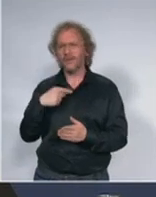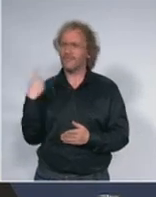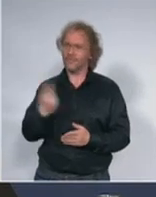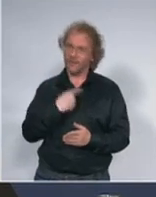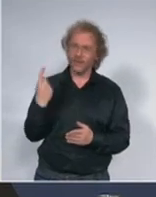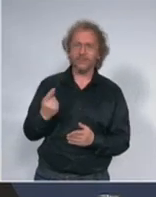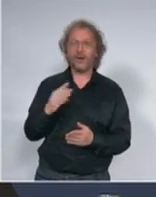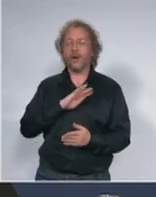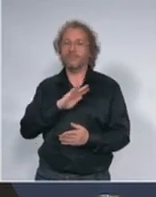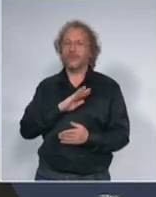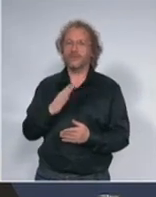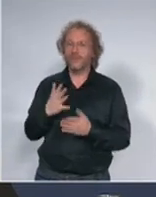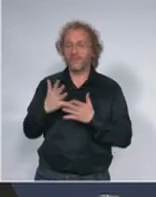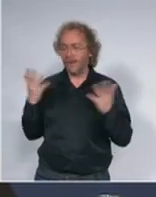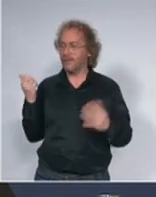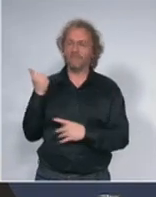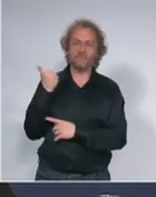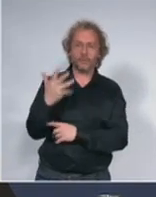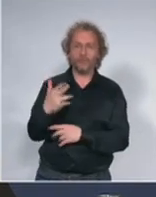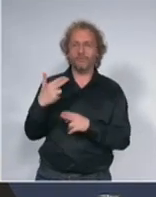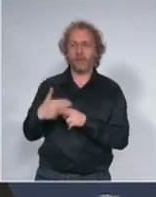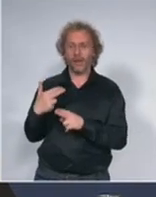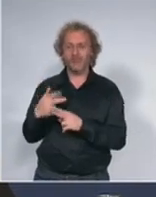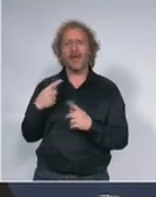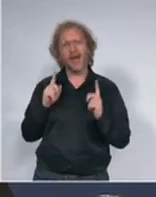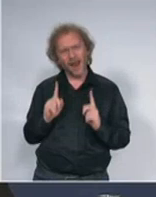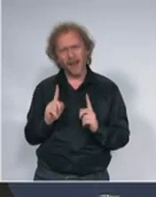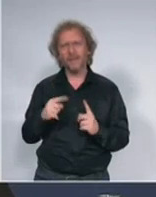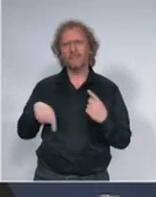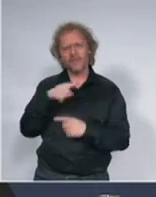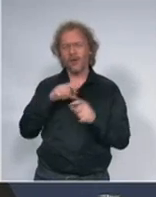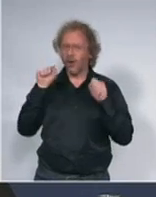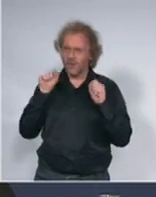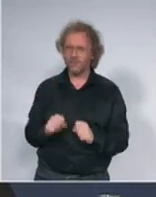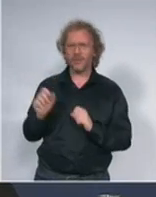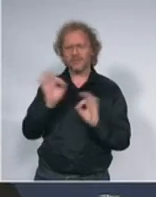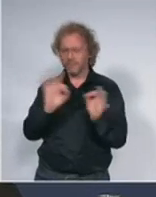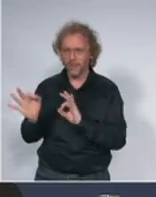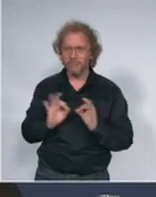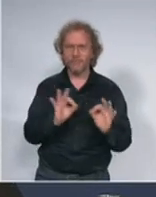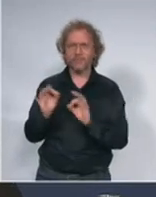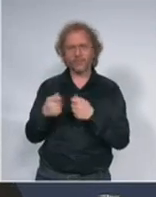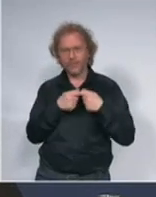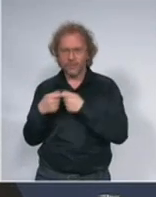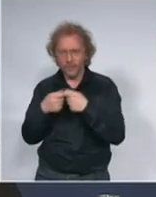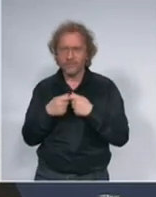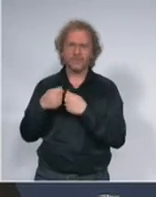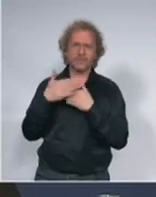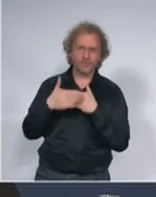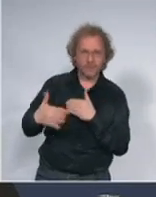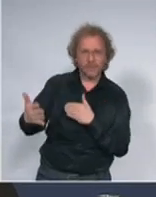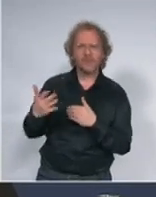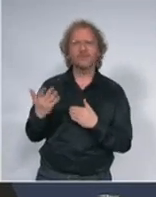obolelih ali mi se spremamo ozbiljno za to dokaz je da Srbija